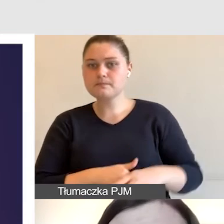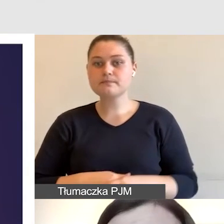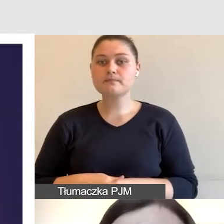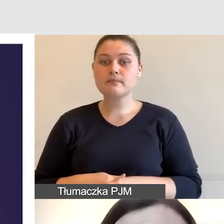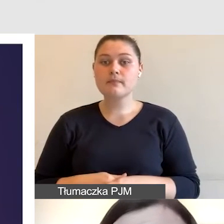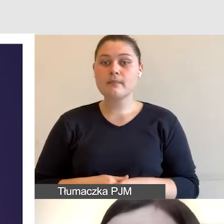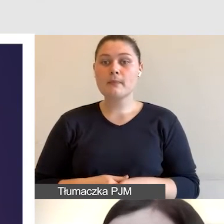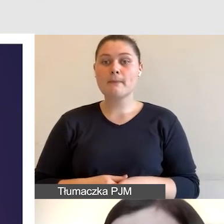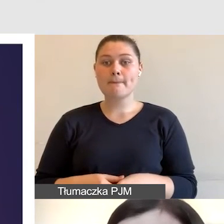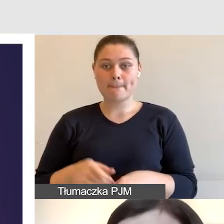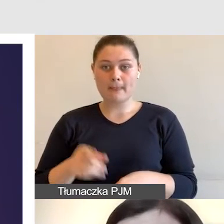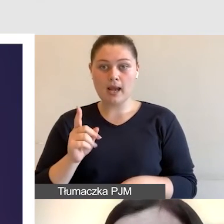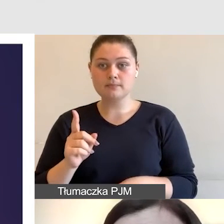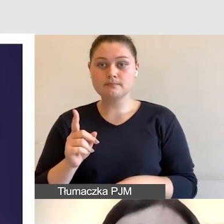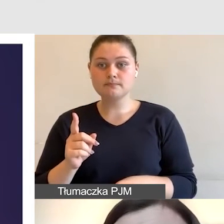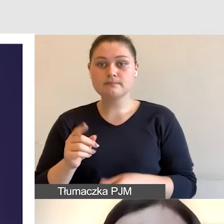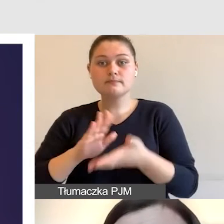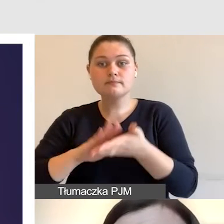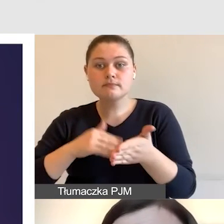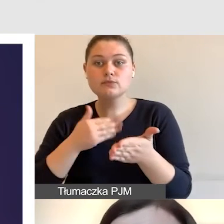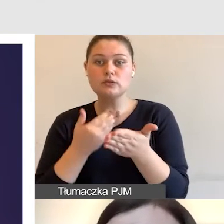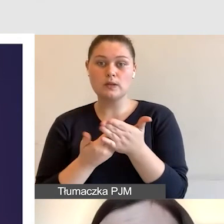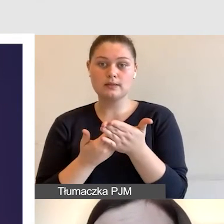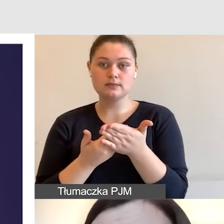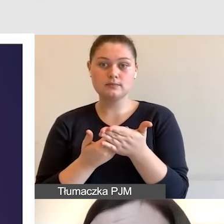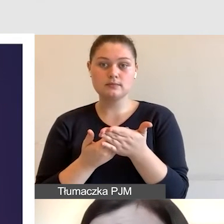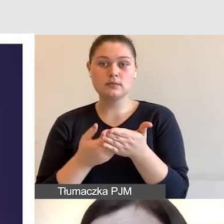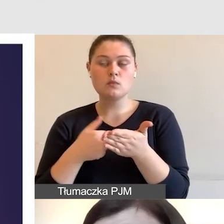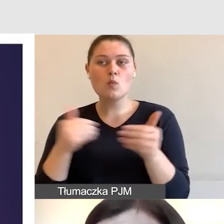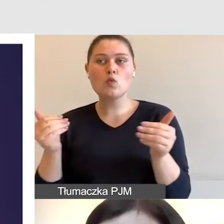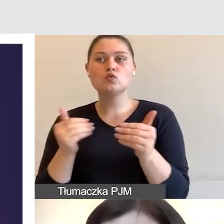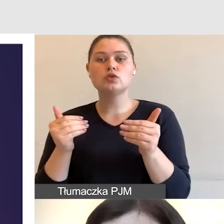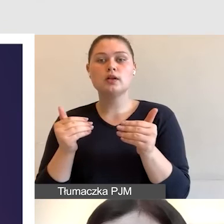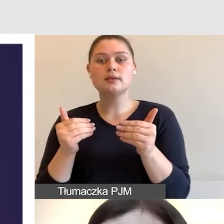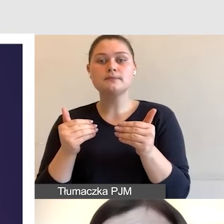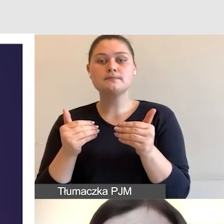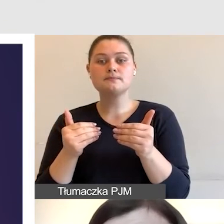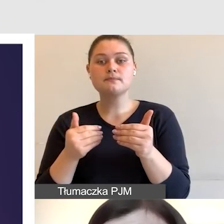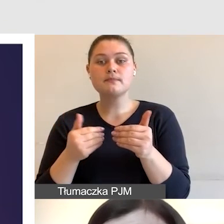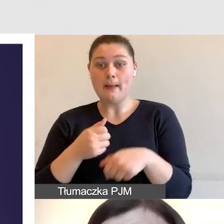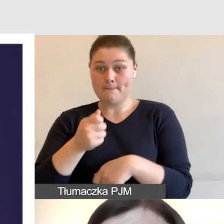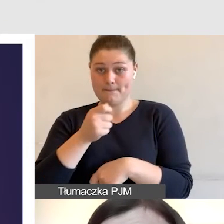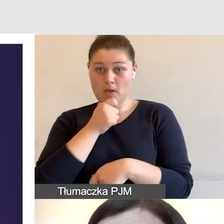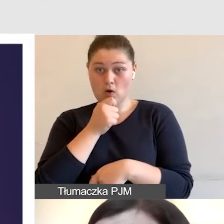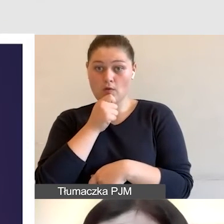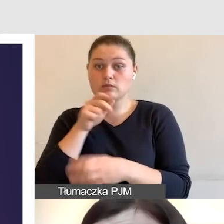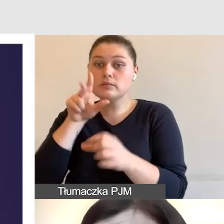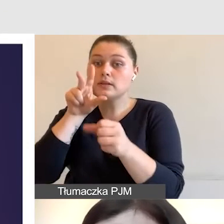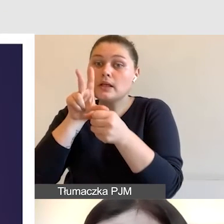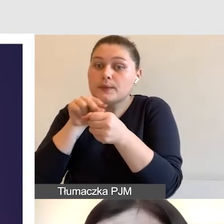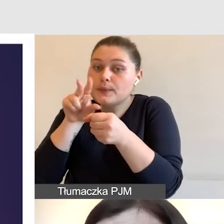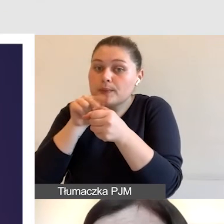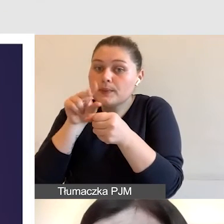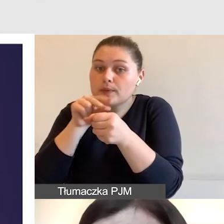na przykład zadbania o to, by mówić do mikrofonu, by mieć